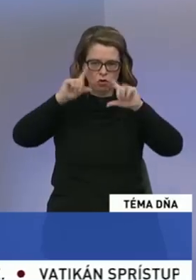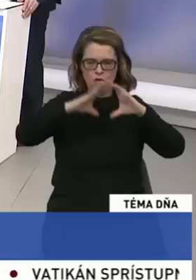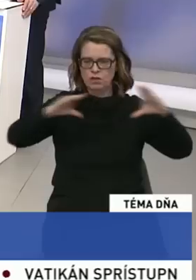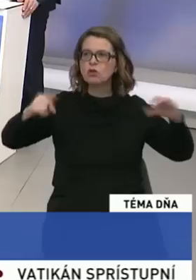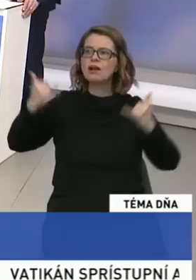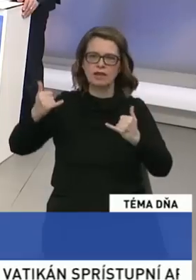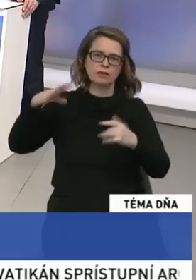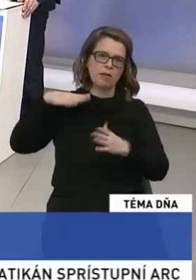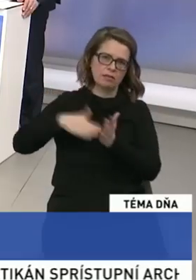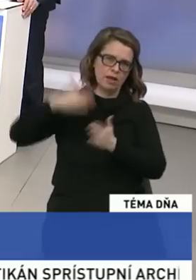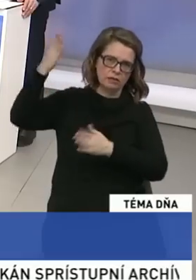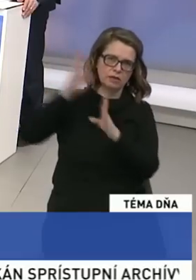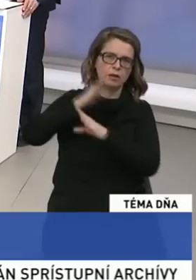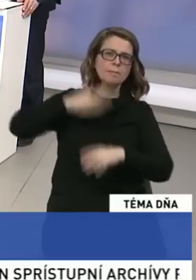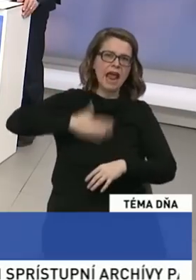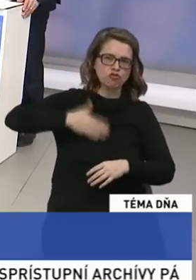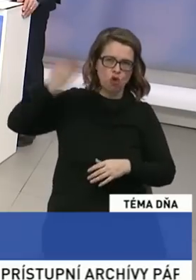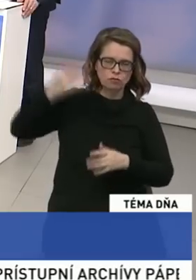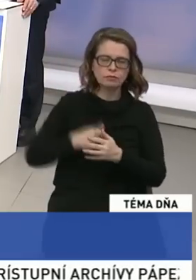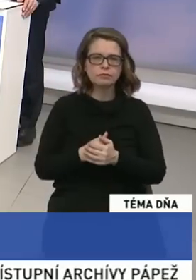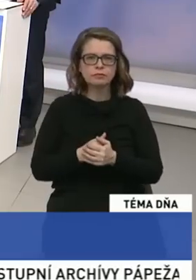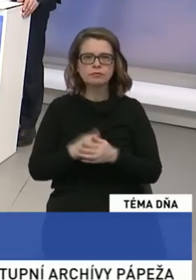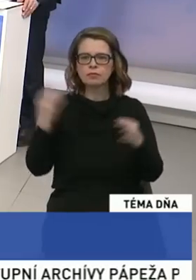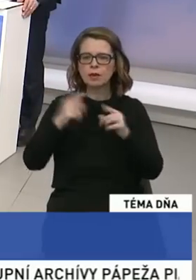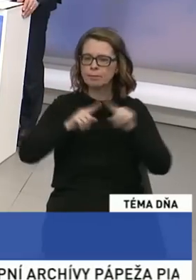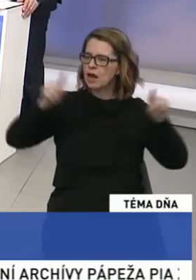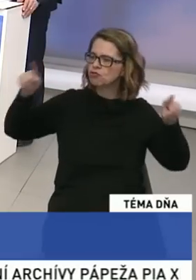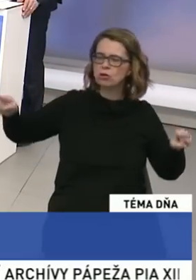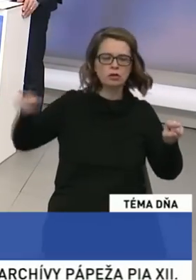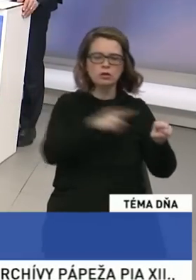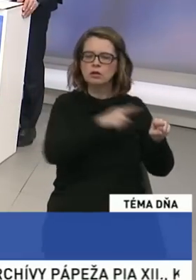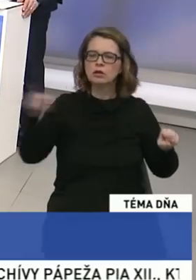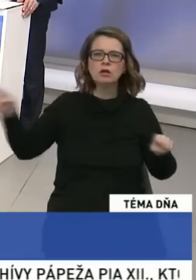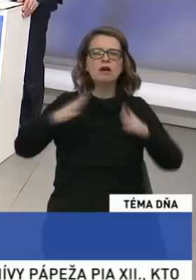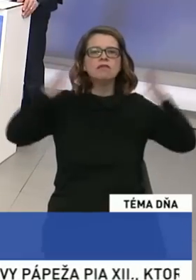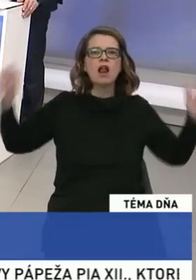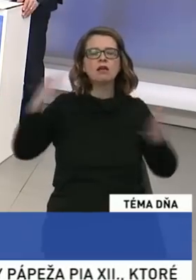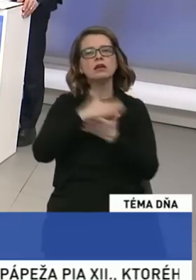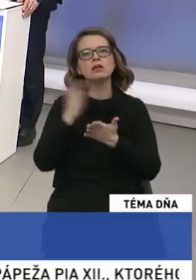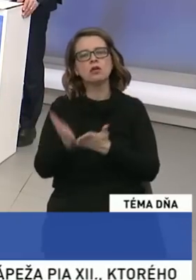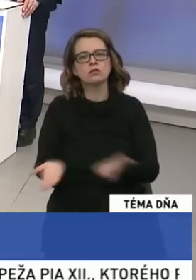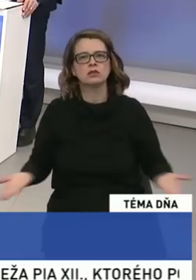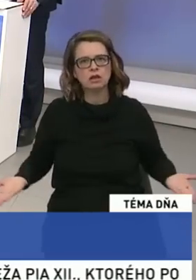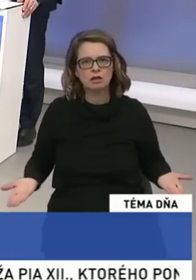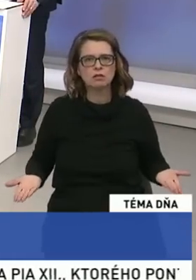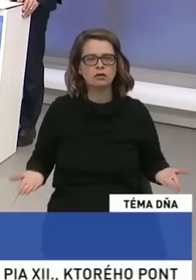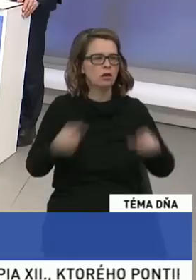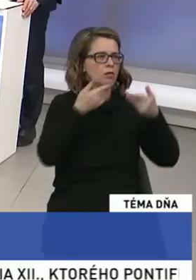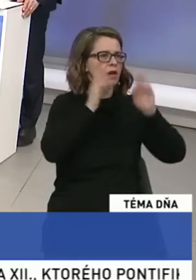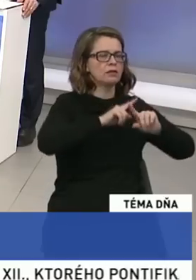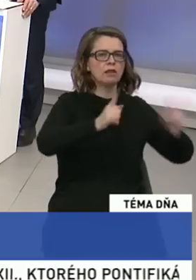už v súčasnosti. A prečo sú medzi týmito opačnými kútmi Slovenska také veľké rozdiely? Čo chcete urobiť preto, aby sa